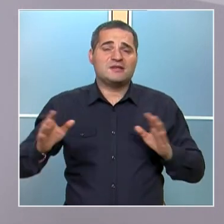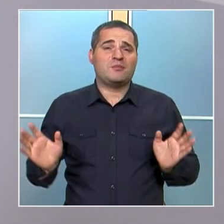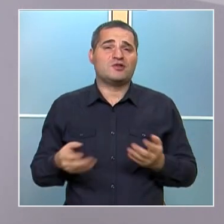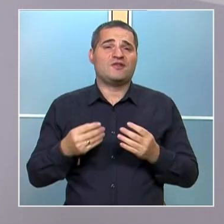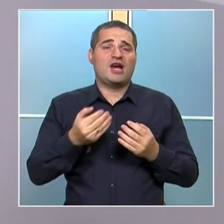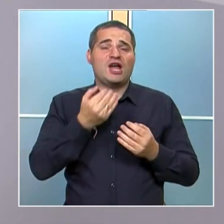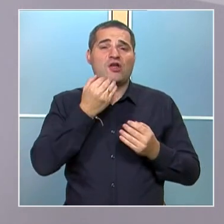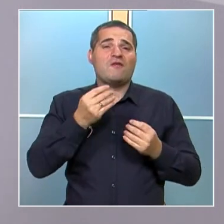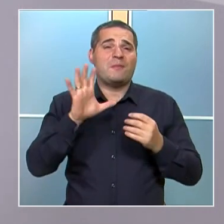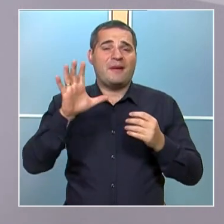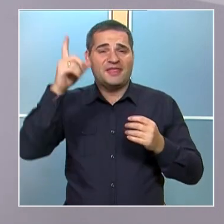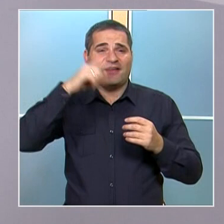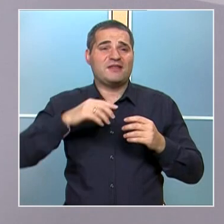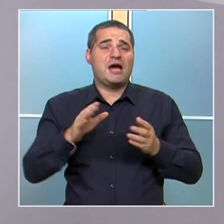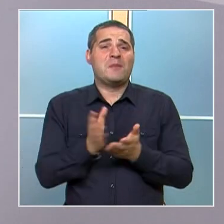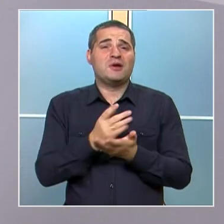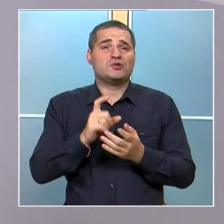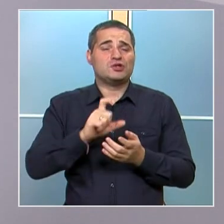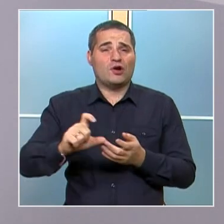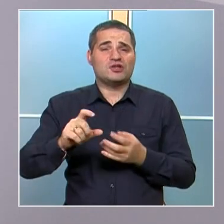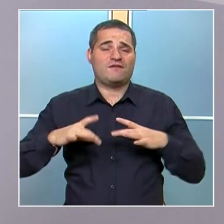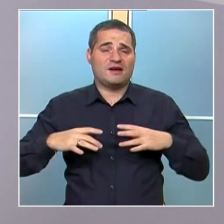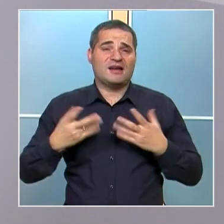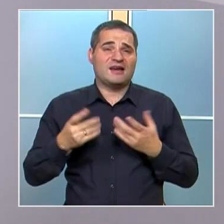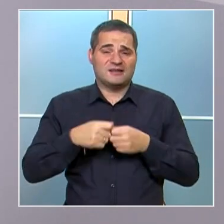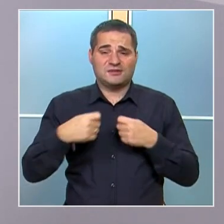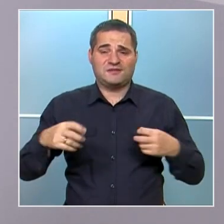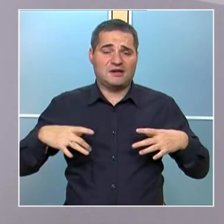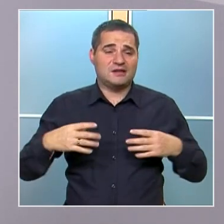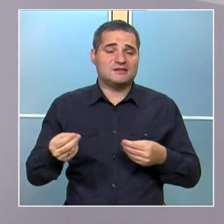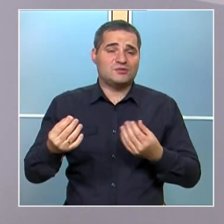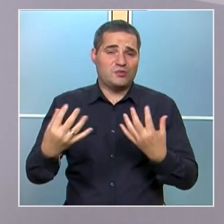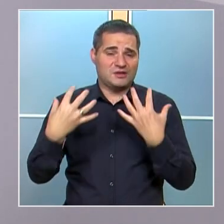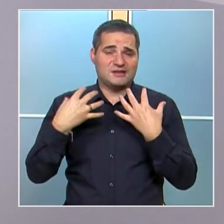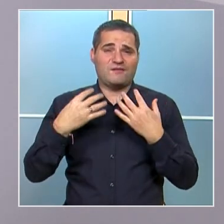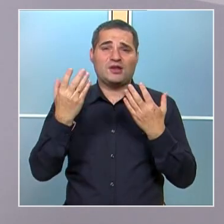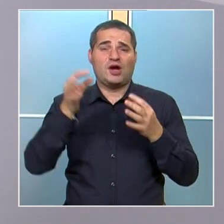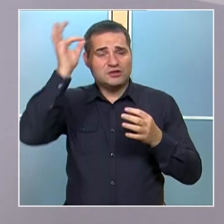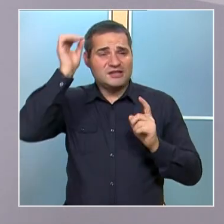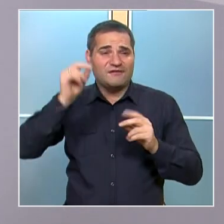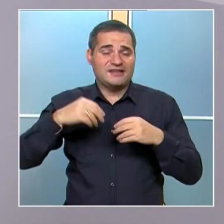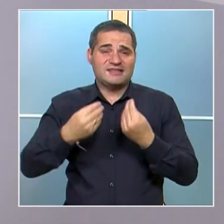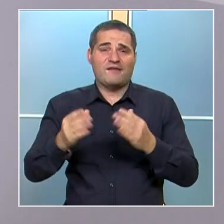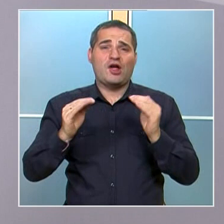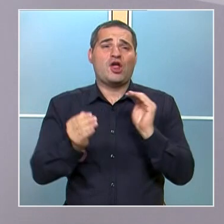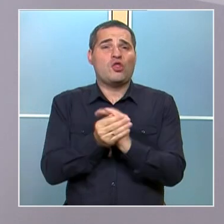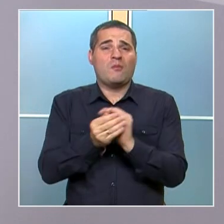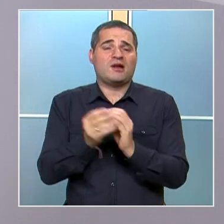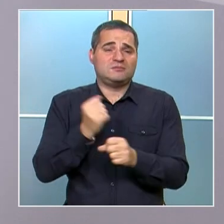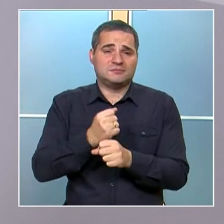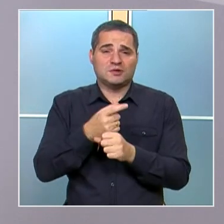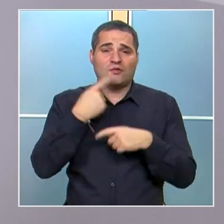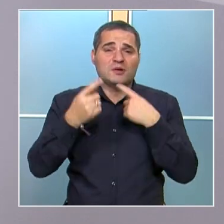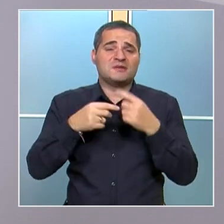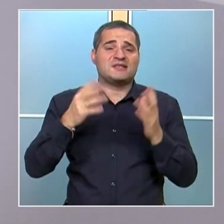междусрочна ваканция. Как дългите ваканции се отразяват върху учениците и трябва ли през това време да им се дават домашни работи? За това ще говорим с